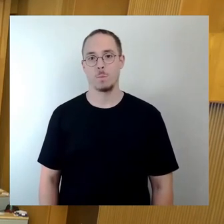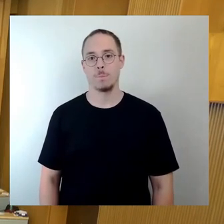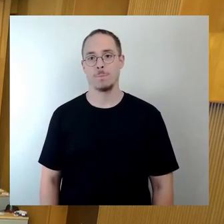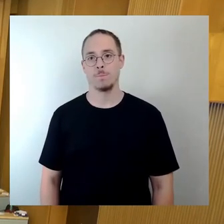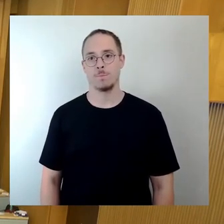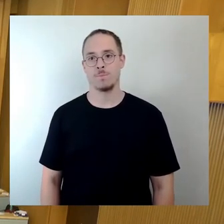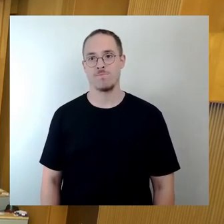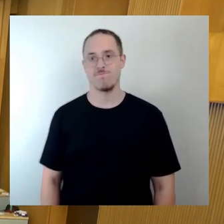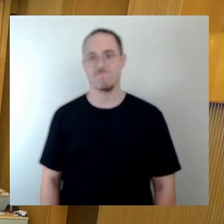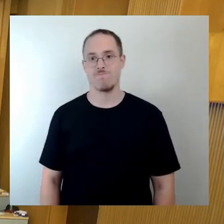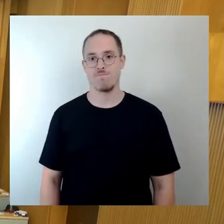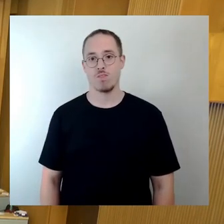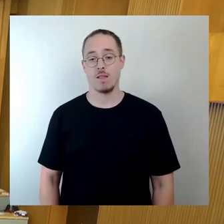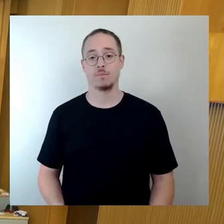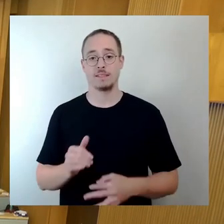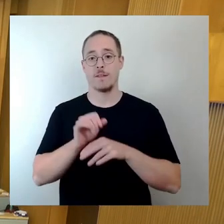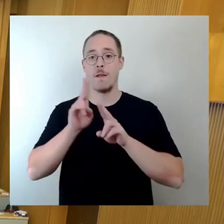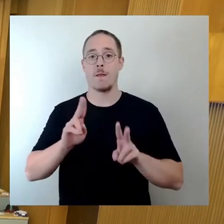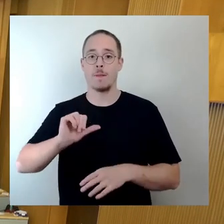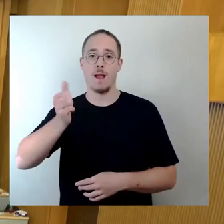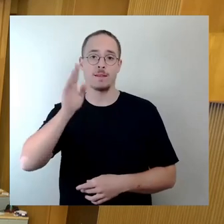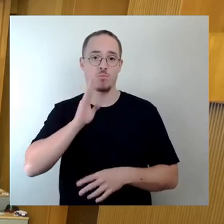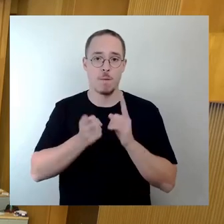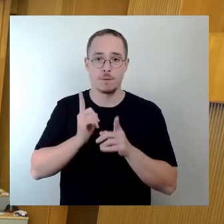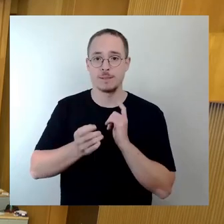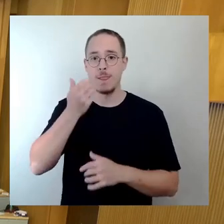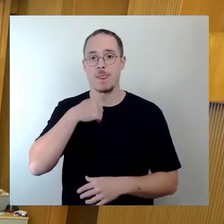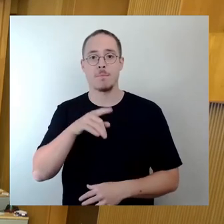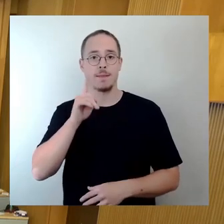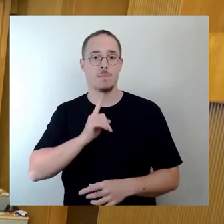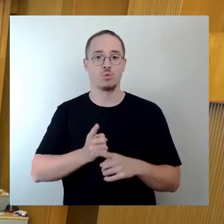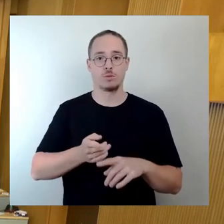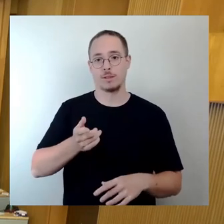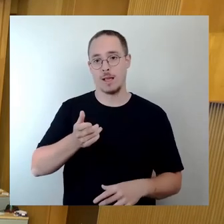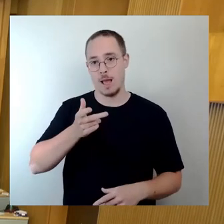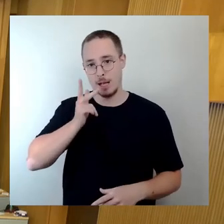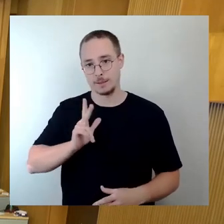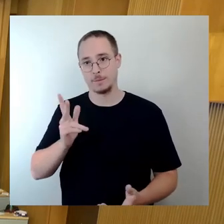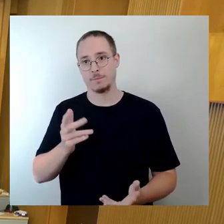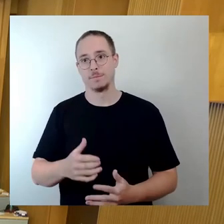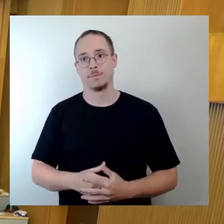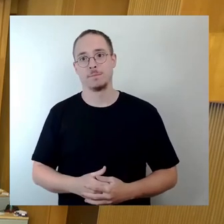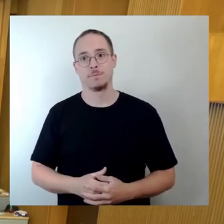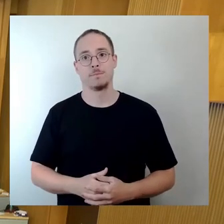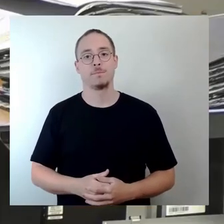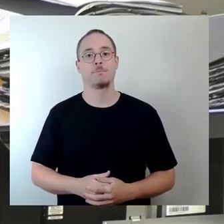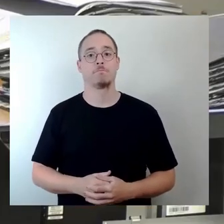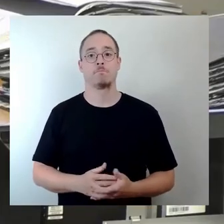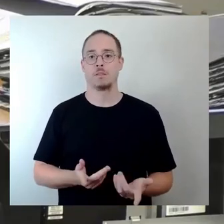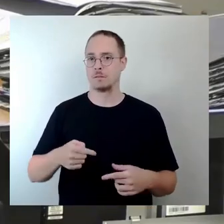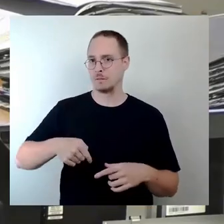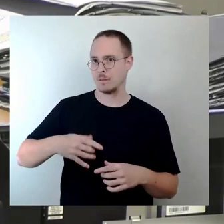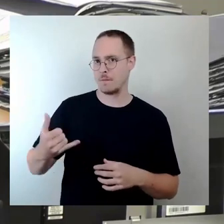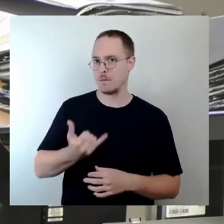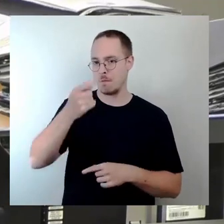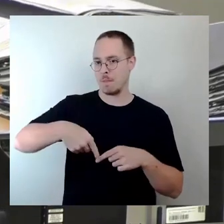Sehr geehrter Herr Erster Bürgermeister, meine sehr geehrten Damen und Herren, ich werde im August diesen Jahres hier in diesem Haus mein